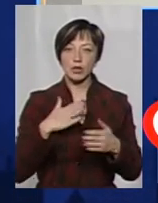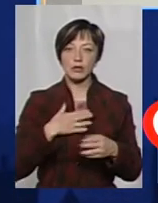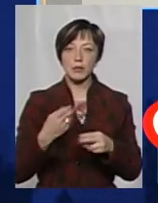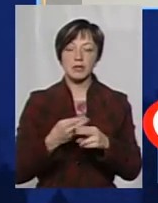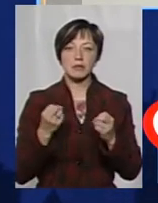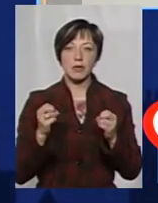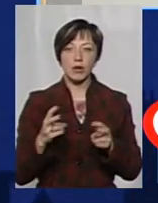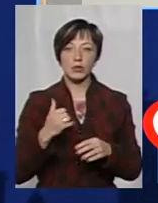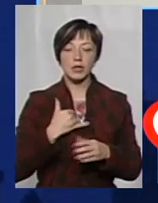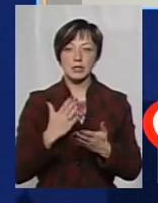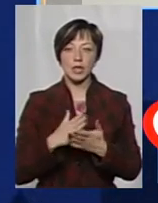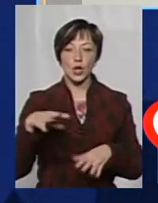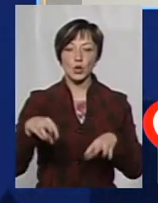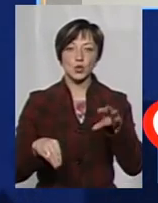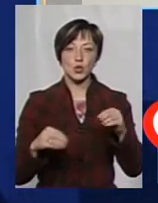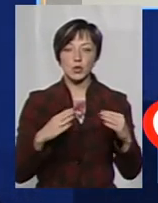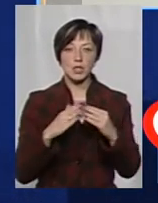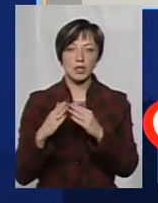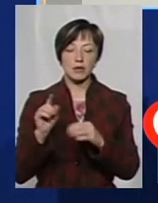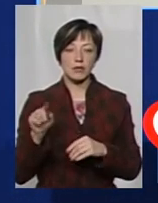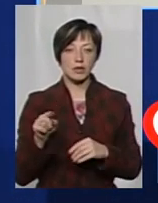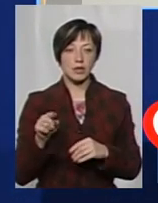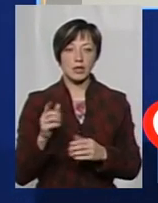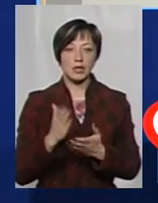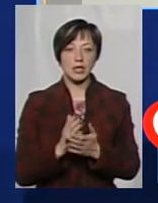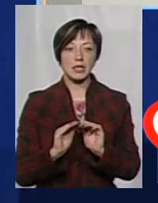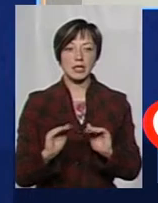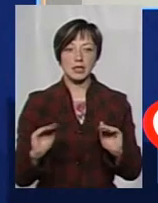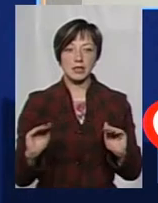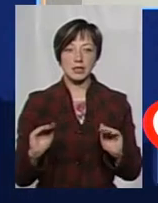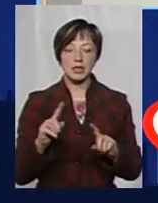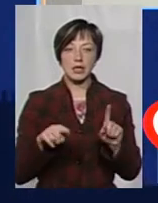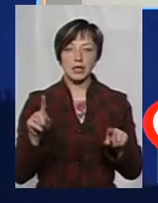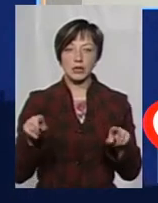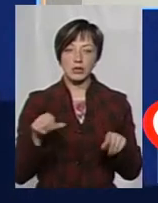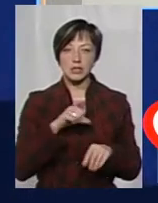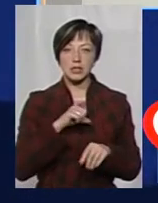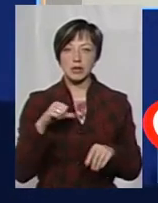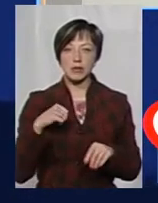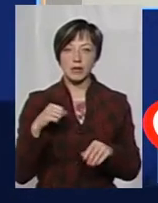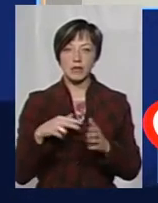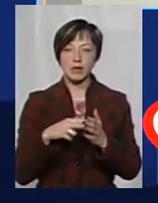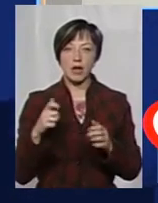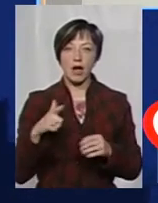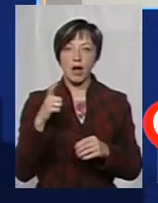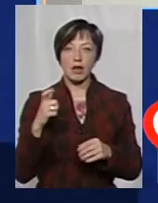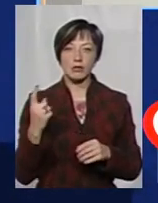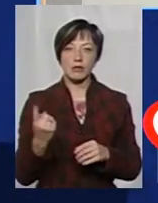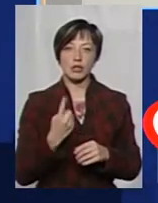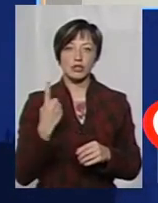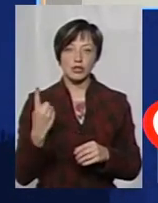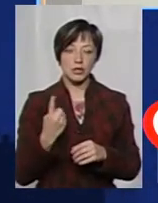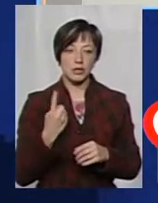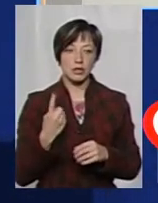але у нас є сусіди, і вони, в них є діти, і вони іноді самі вимикають газові лічильники.